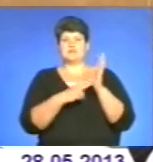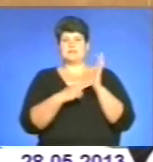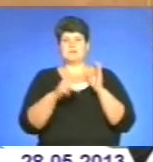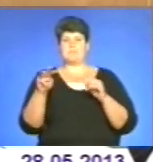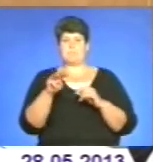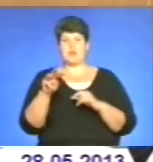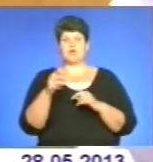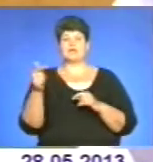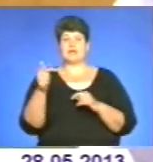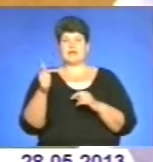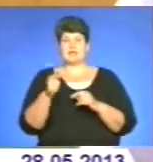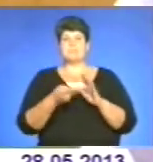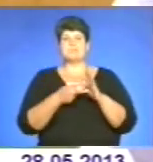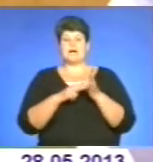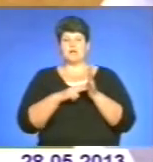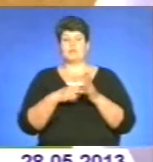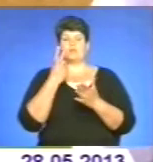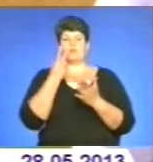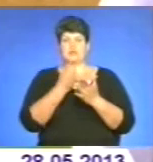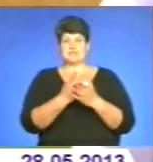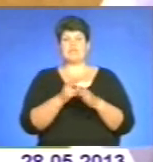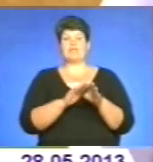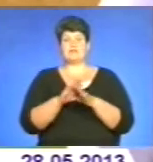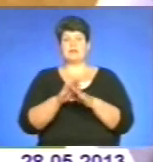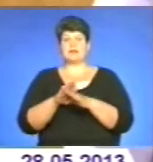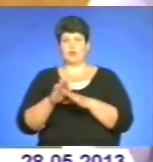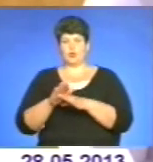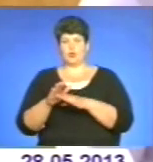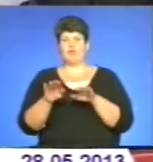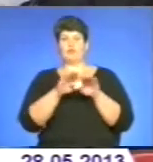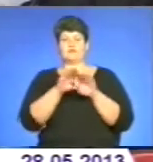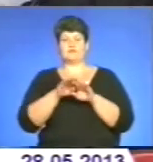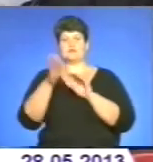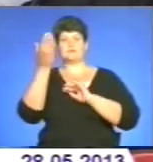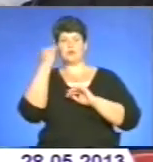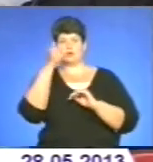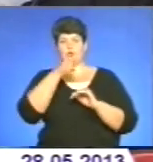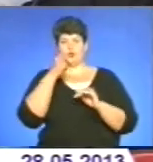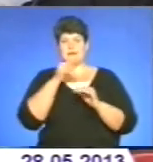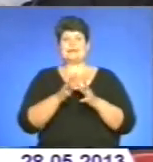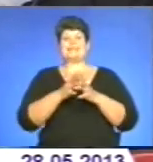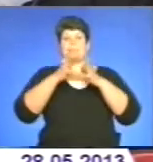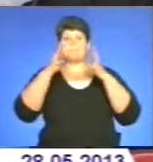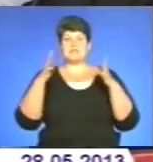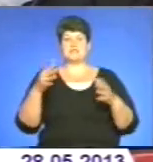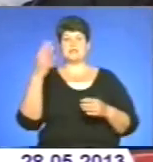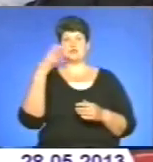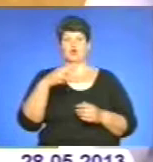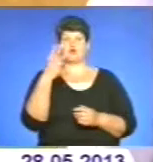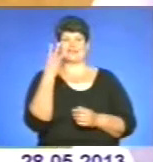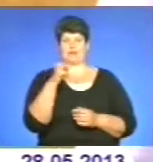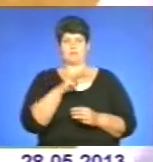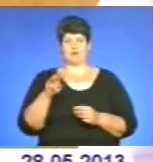гривень. Правда, планові показники надходжень до фонду виконуються. Порівняно із минулим роком нам вдалося їх збільшити на 43 мільйони.